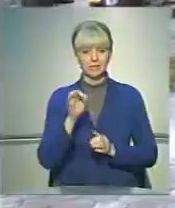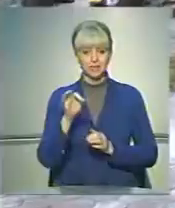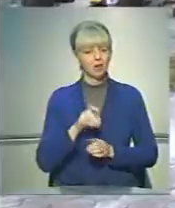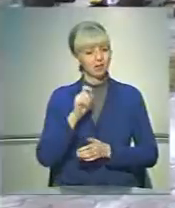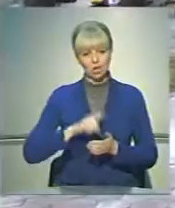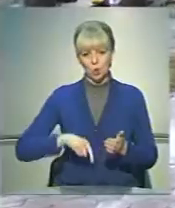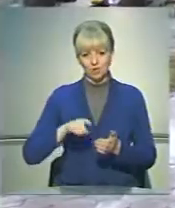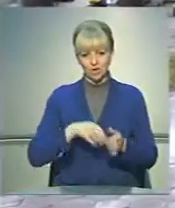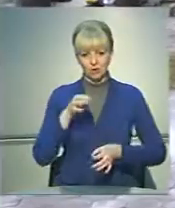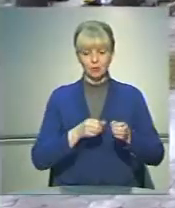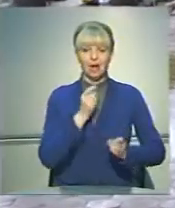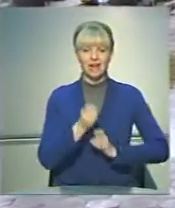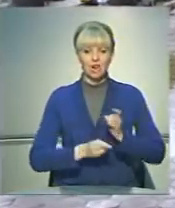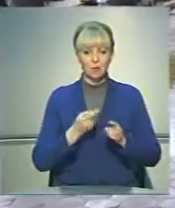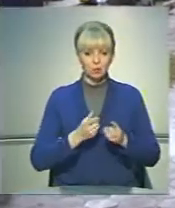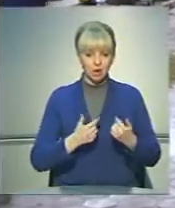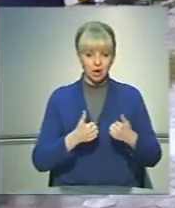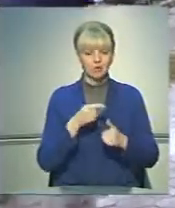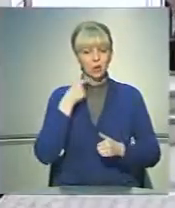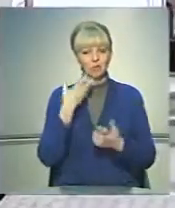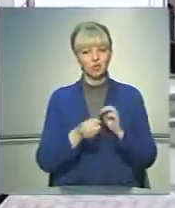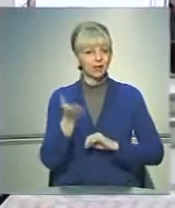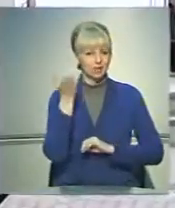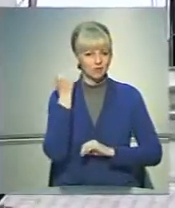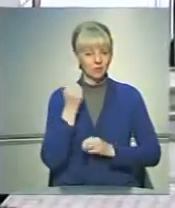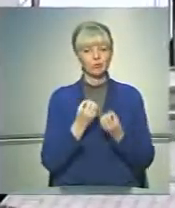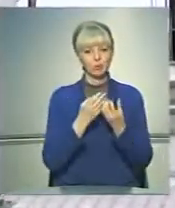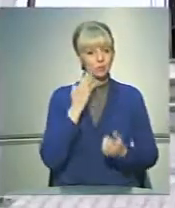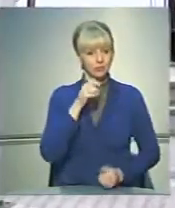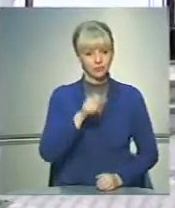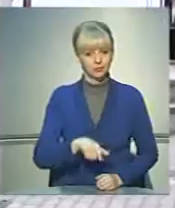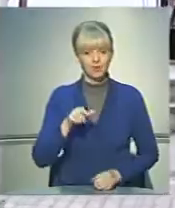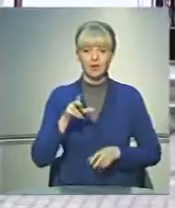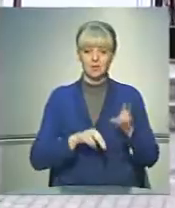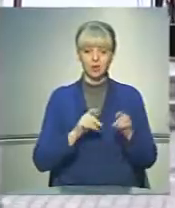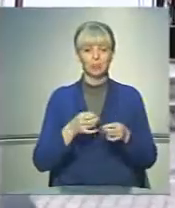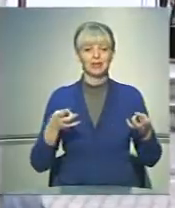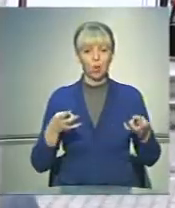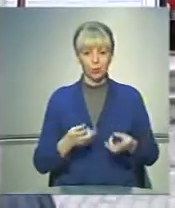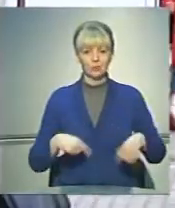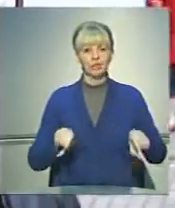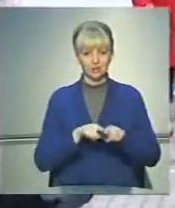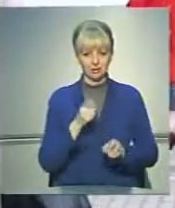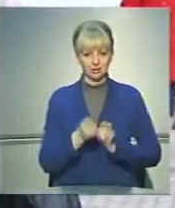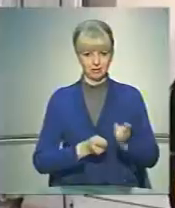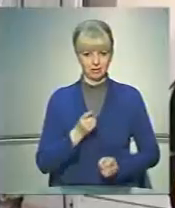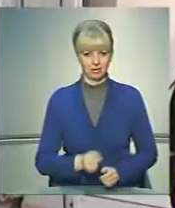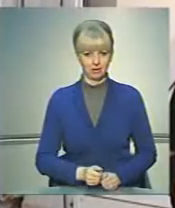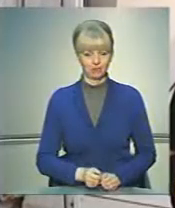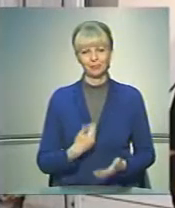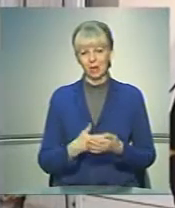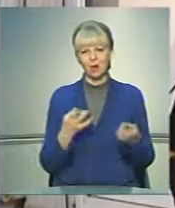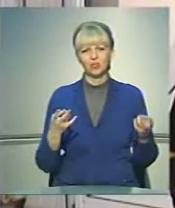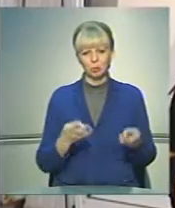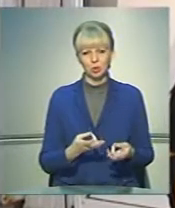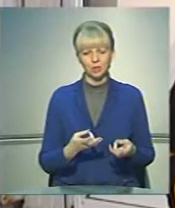довіряє судам. Тож про реформу цієї галузі говорять вже давно. Пересічні буковинці вважають, що необхідні такі зміни. Напевно,